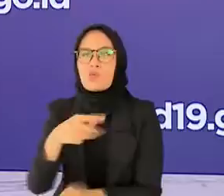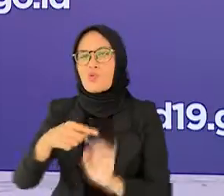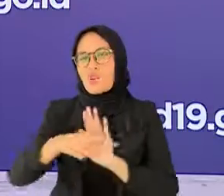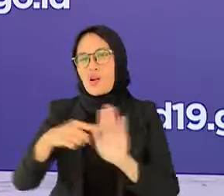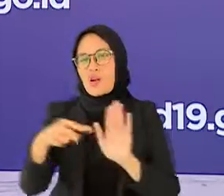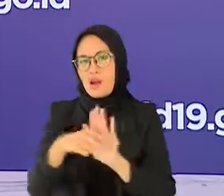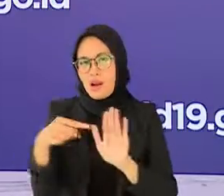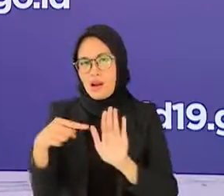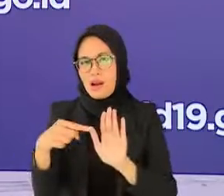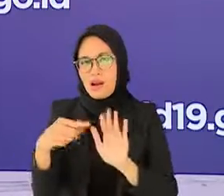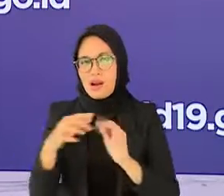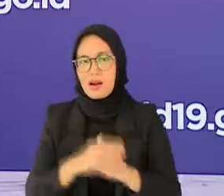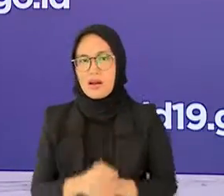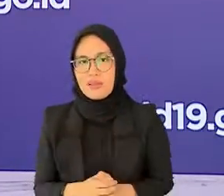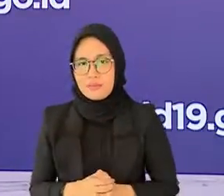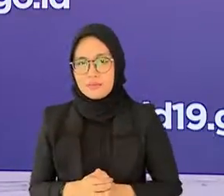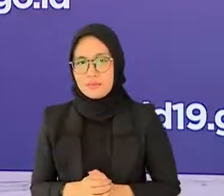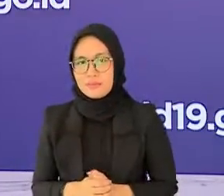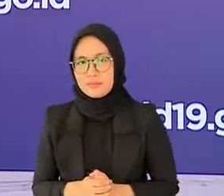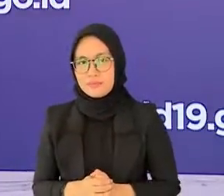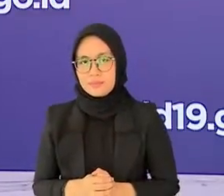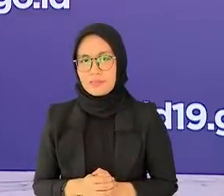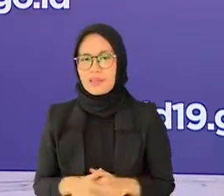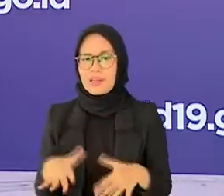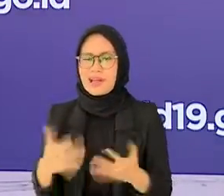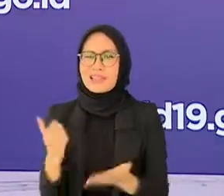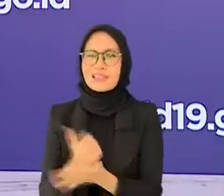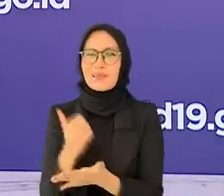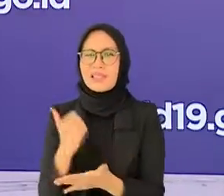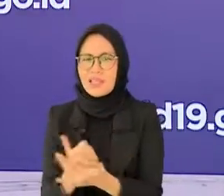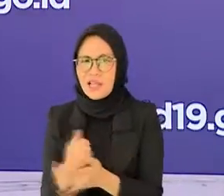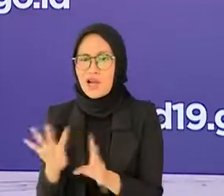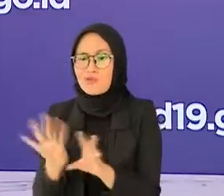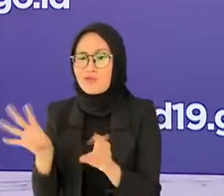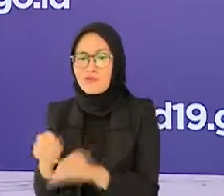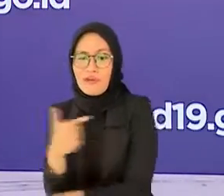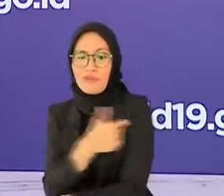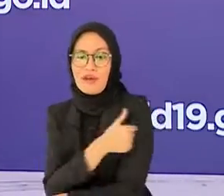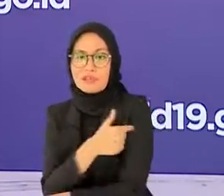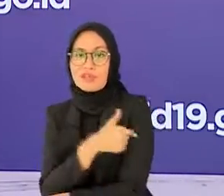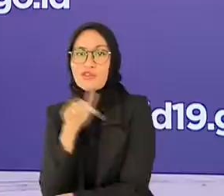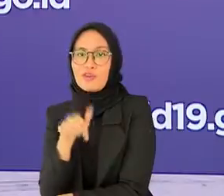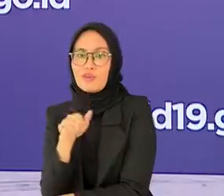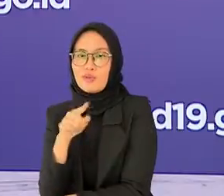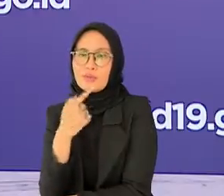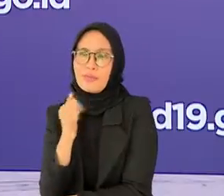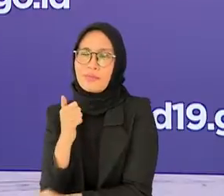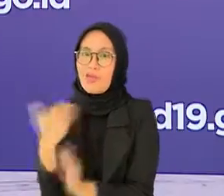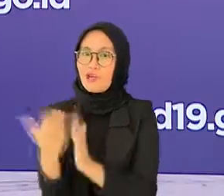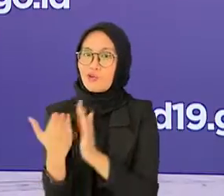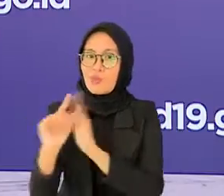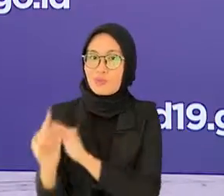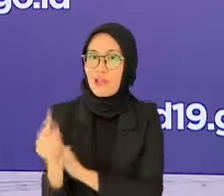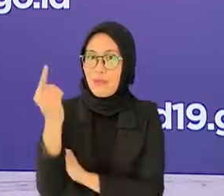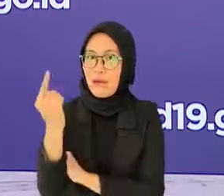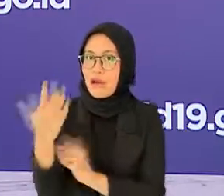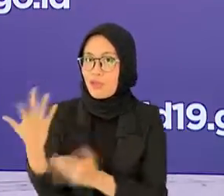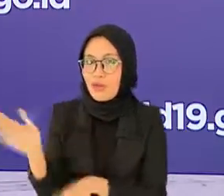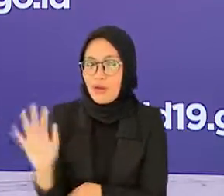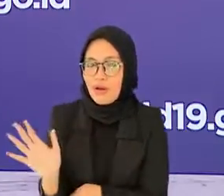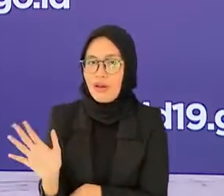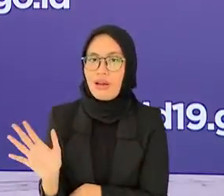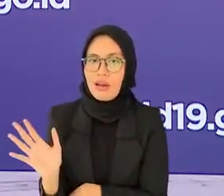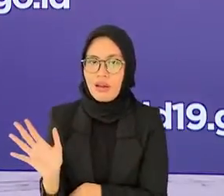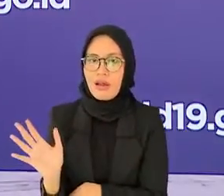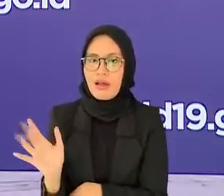vaksinasi pelajar tersebut syarat utama untuk dipertimbangkan dalam PTM lalu bagaimana evaluasi pembelajaran tatap